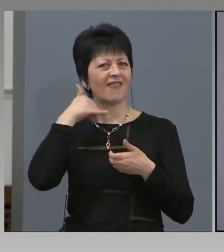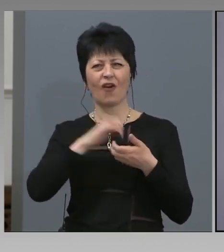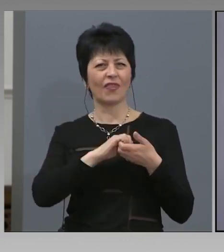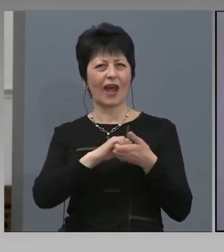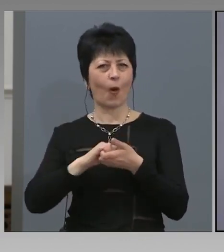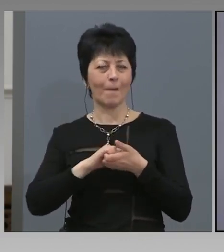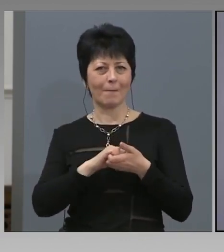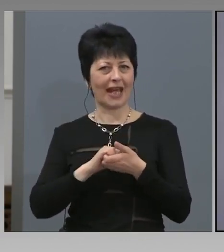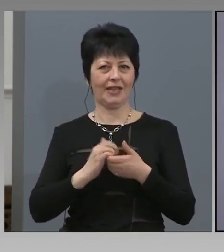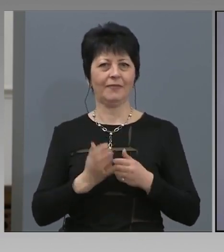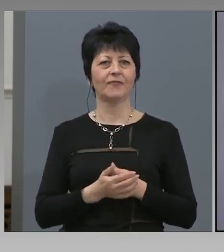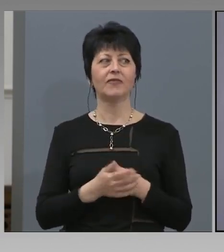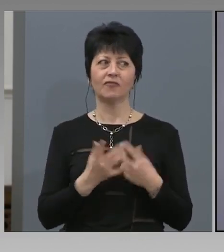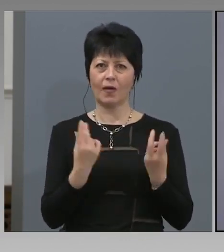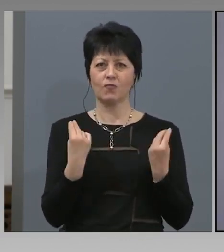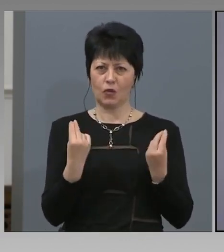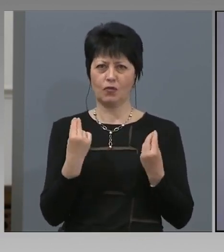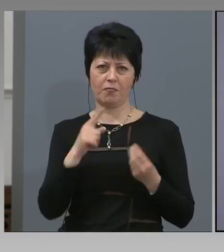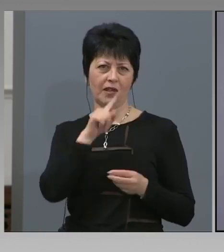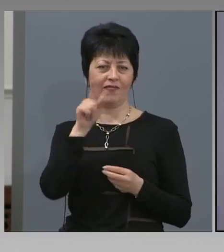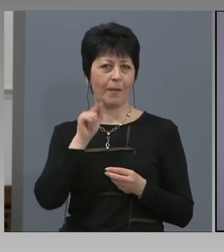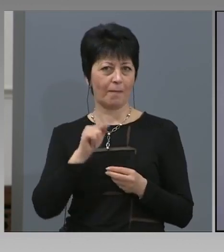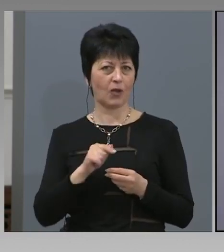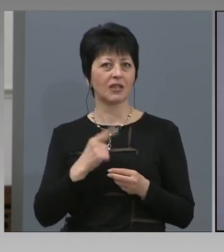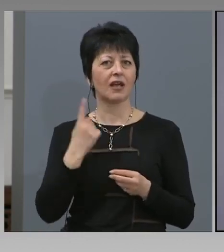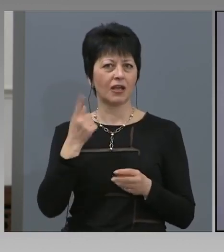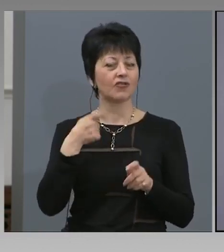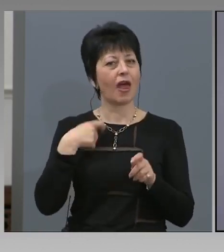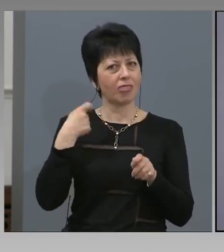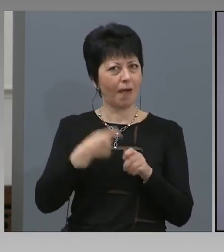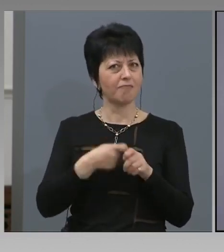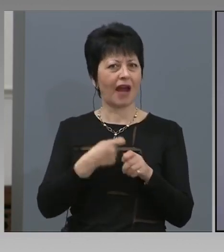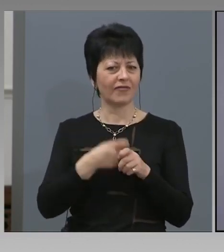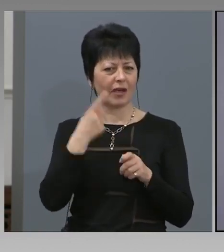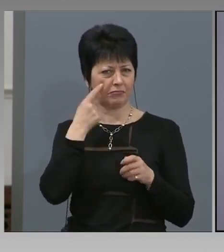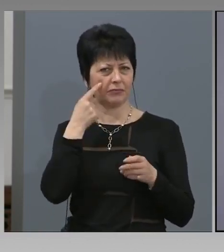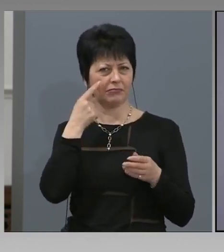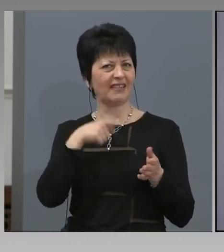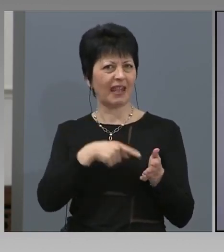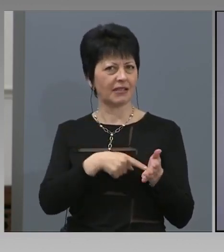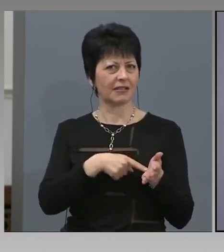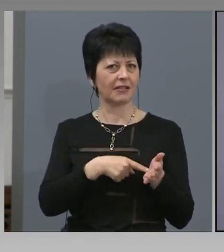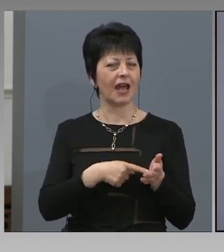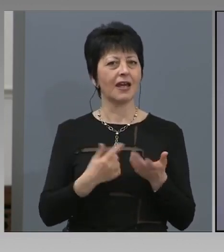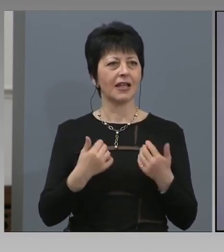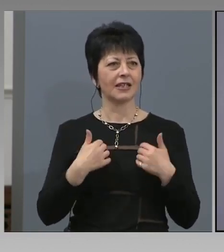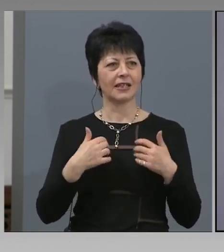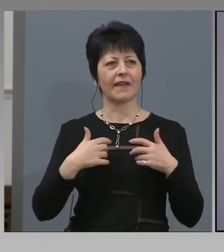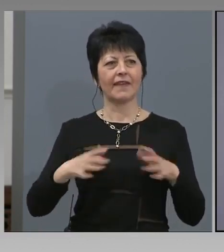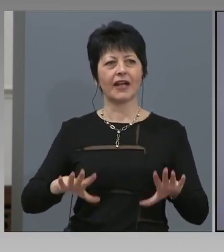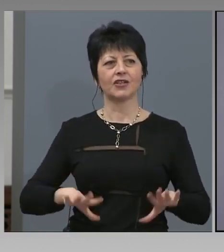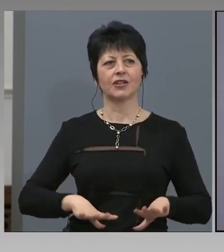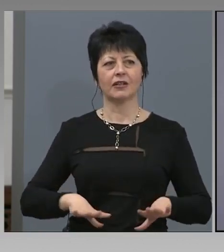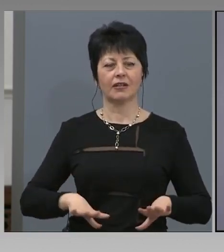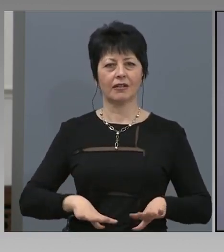пътуват нон-стоп. Много добър въпрос. Даже го изтествахме тук по-скоро за наши граждани, които